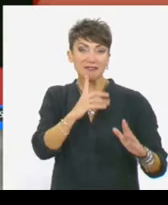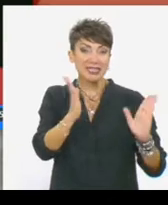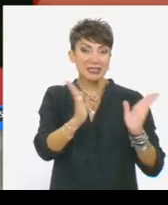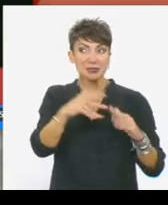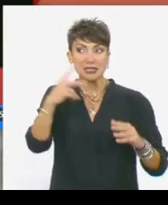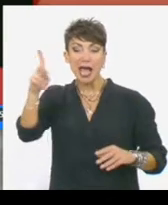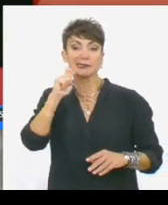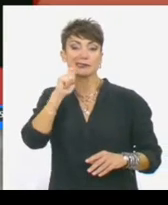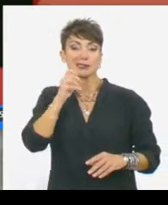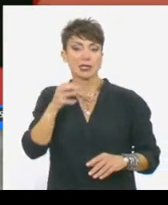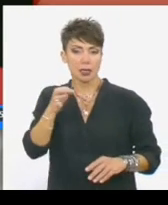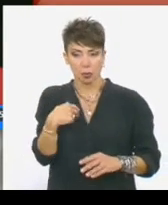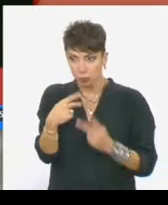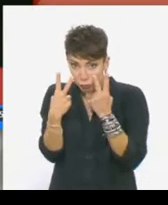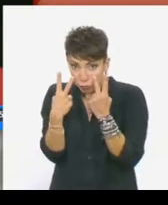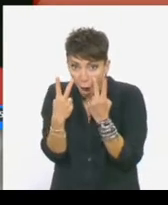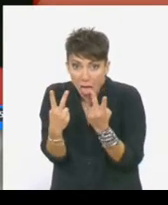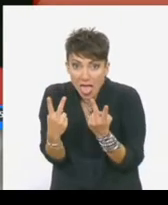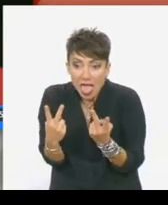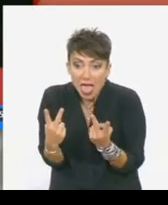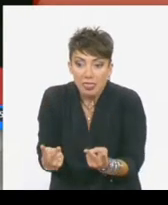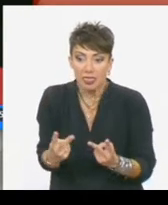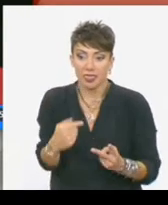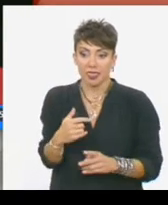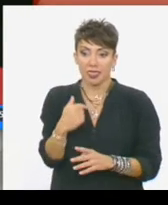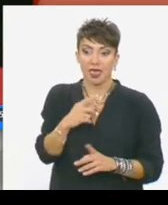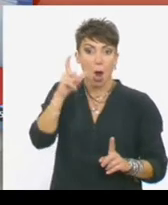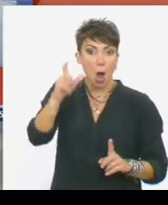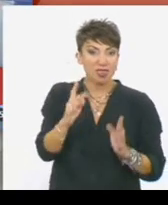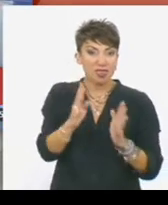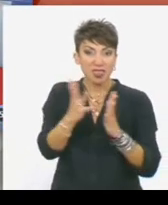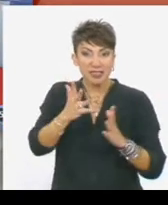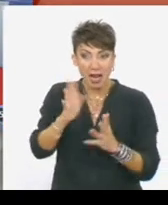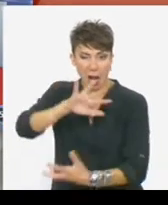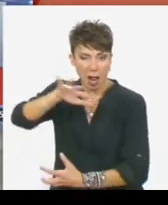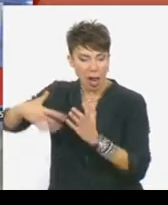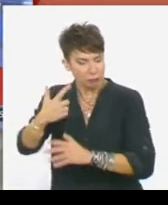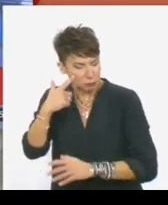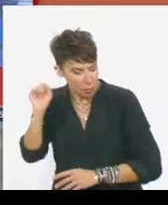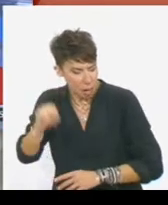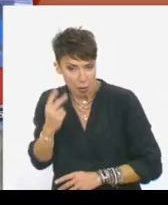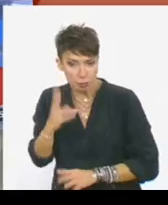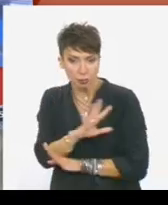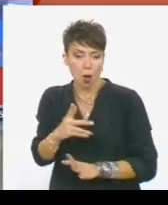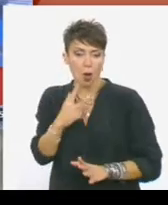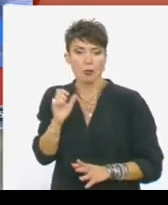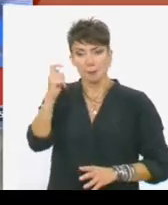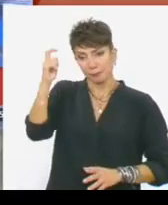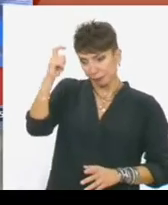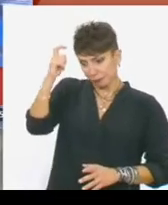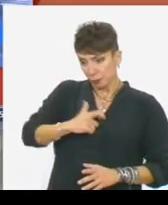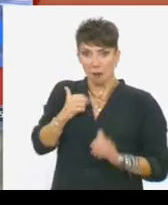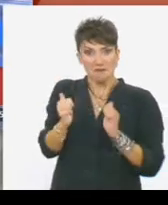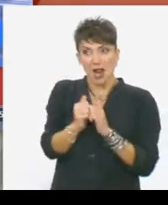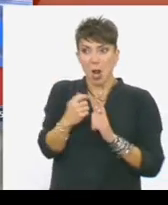λέει, έγινε άθελά του αυτόπτης μάρτυρας στην ασέλγια που καταγγέλει ο 19χρονος. Όπως μου είπε, είναι φίλος του καταγγέλοντα.